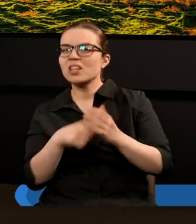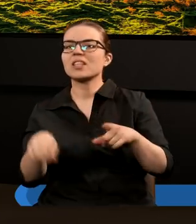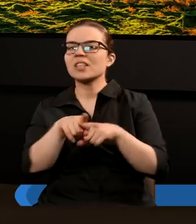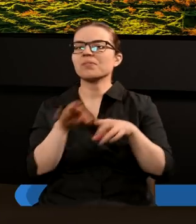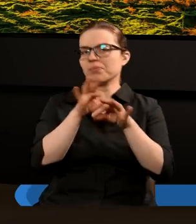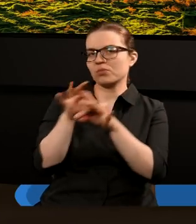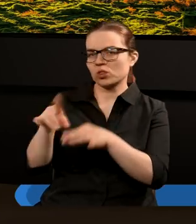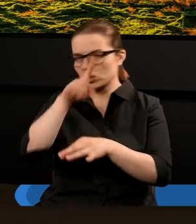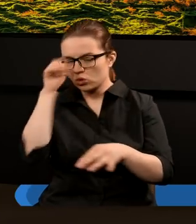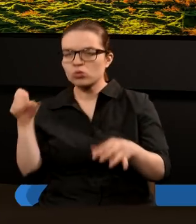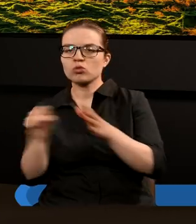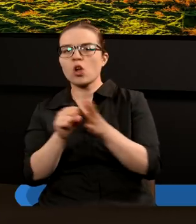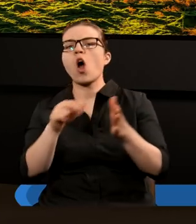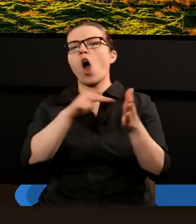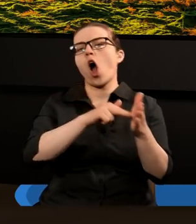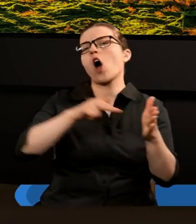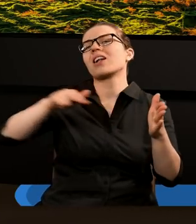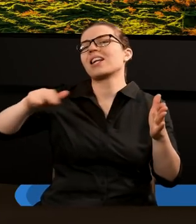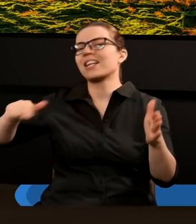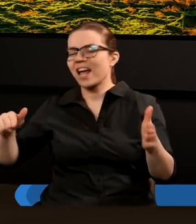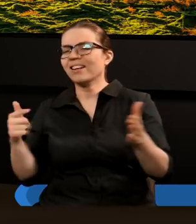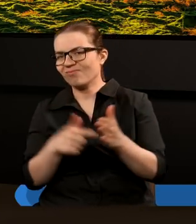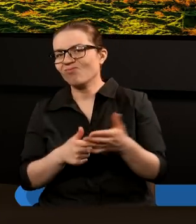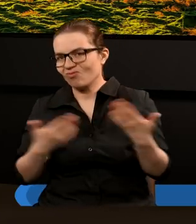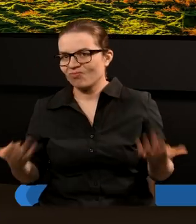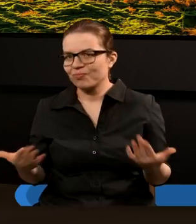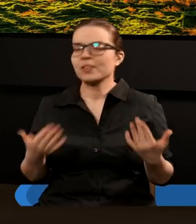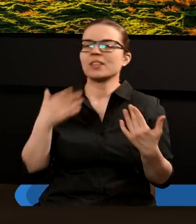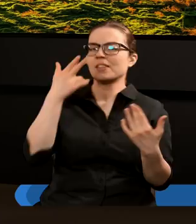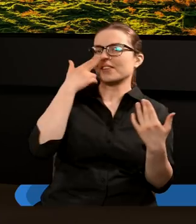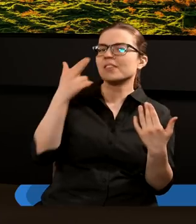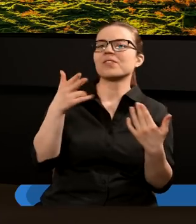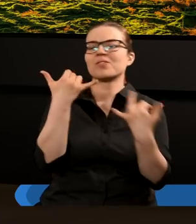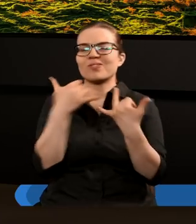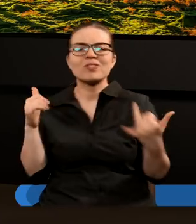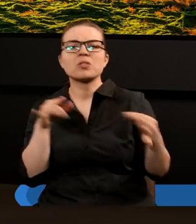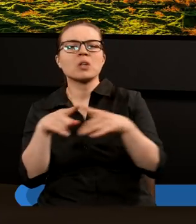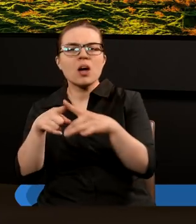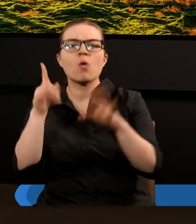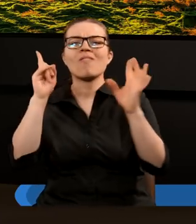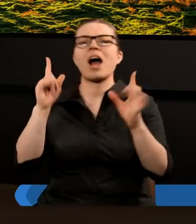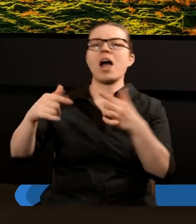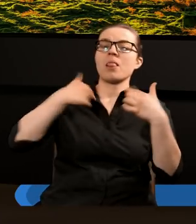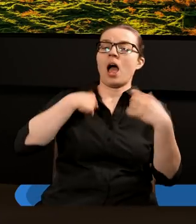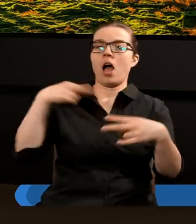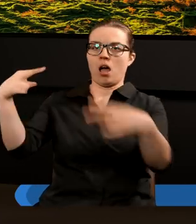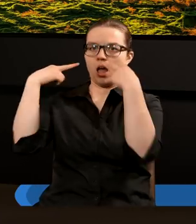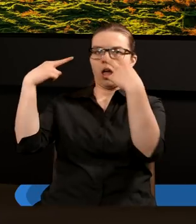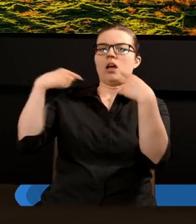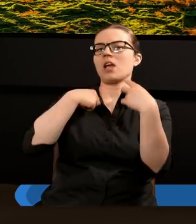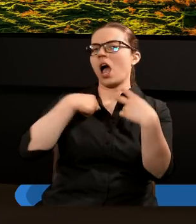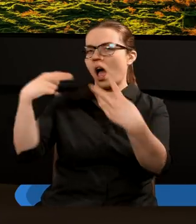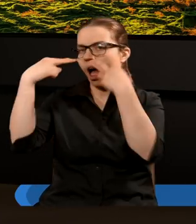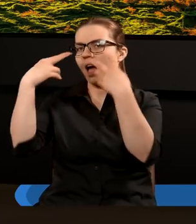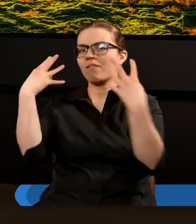ludzi do odstępstwa, tak? Poprzez właśnie zmianę przykazań, poprzez kierowanie uwagi na siebie, zamiast kierowanie uwagi na